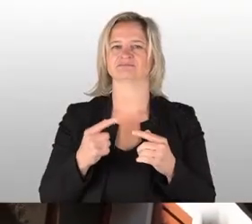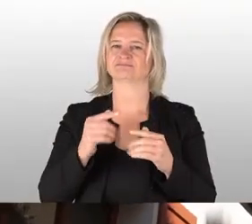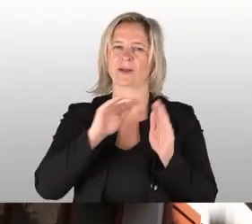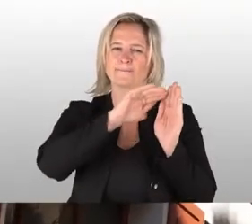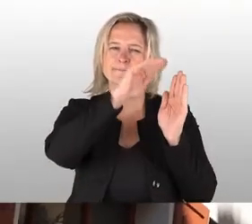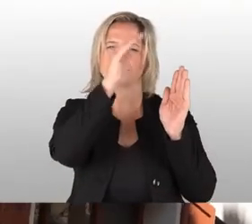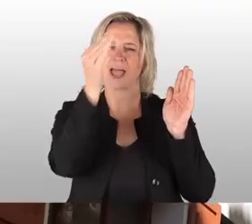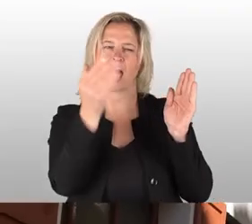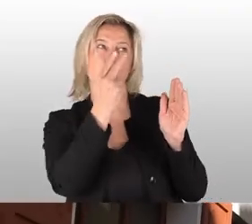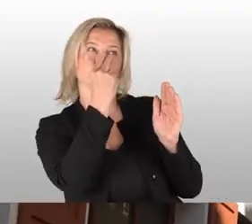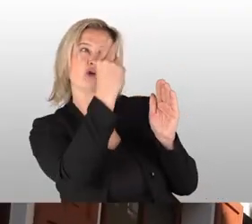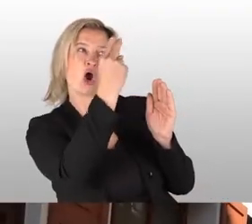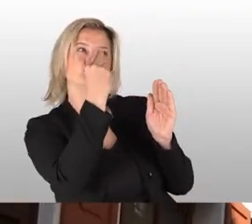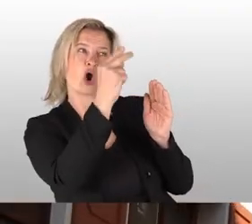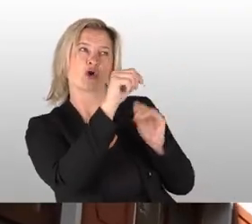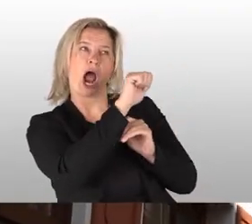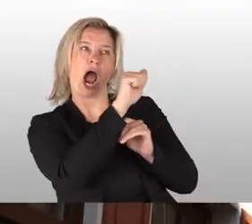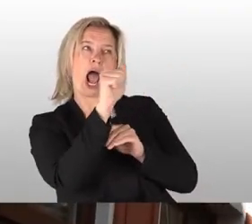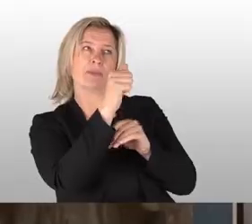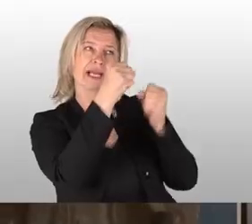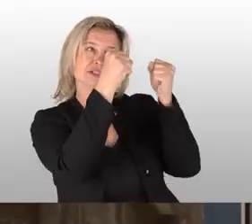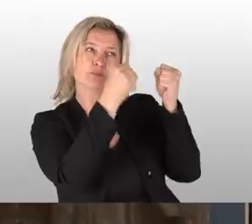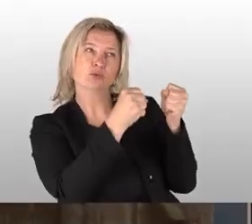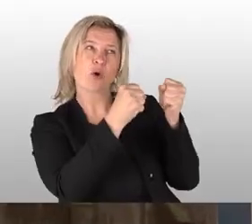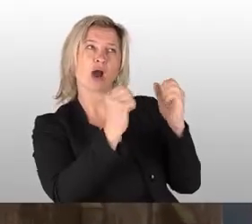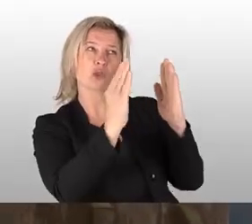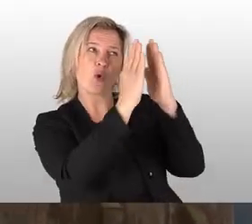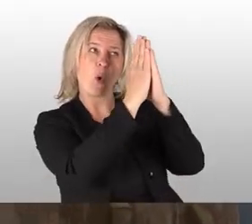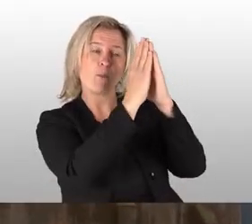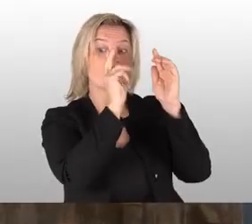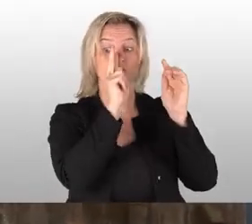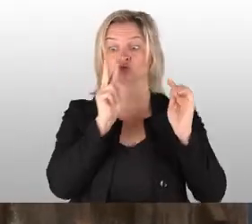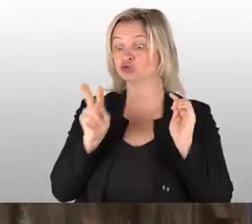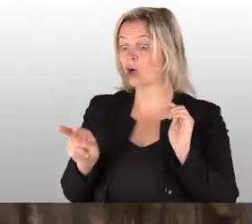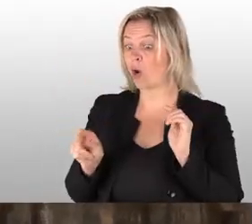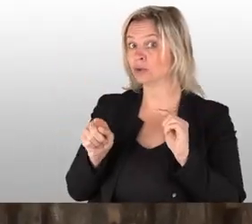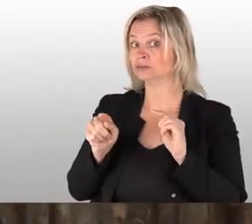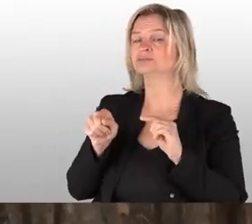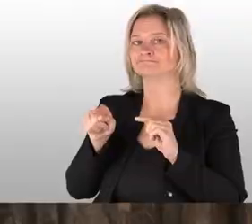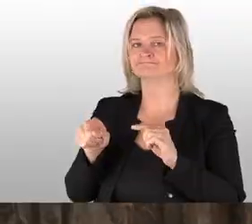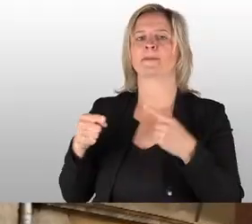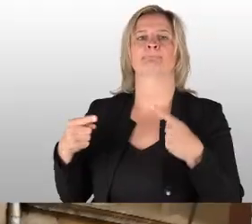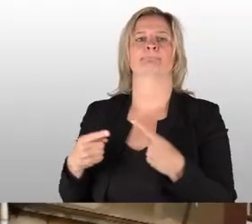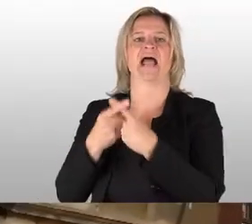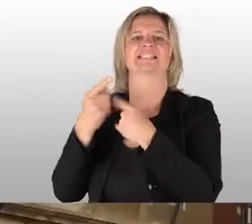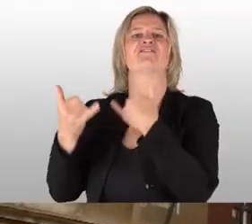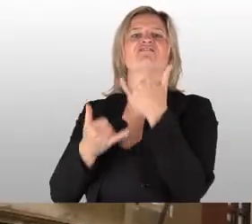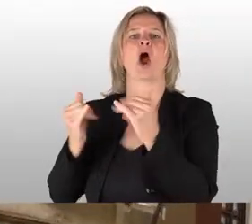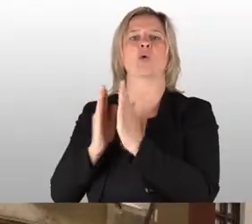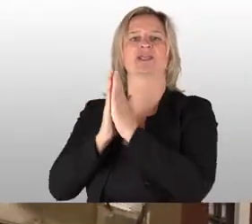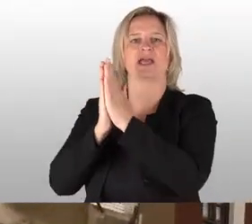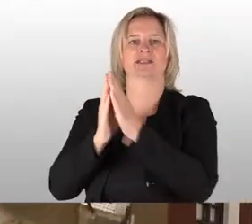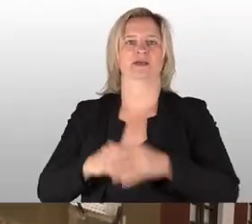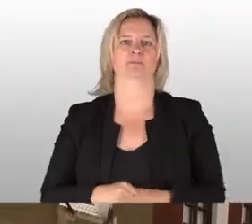Immer wenn man nach oben schaut, hat man den Dom, beziehungsweise die Albrechtsburg. Schaut man nach unten, sieht man die Meisner Frauenkirche.